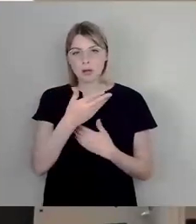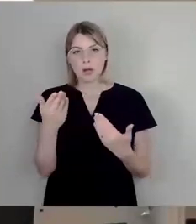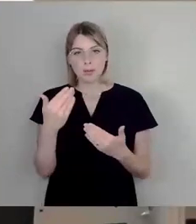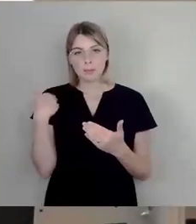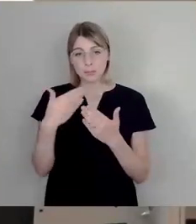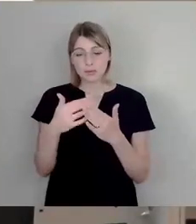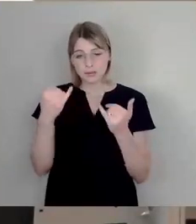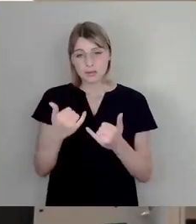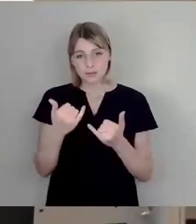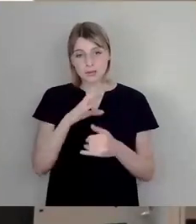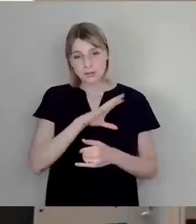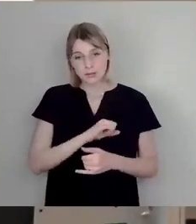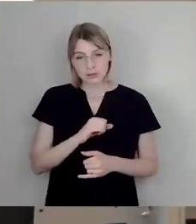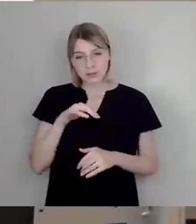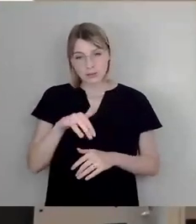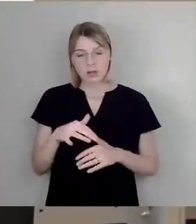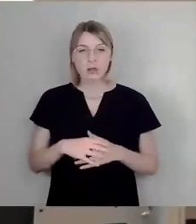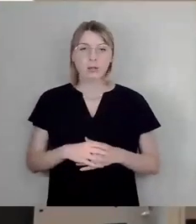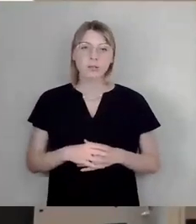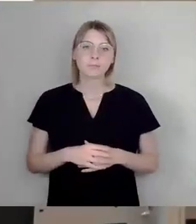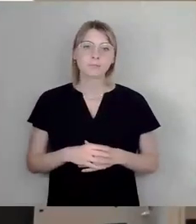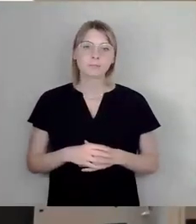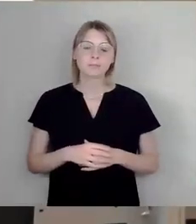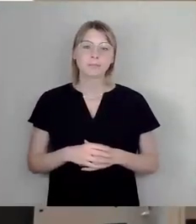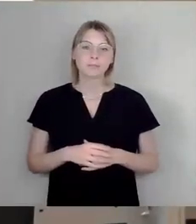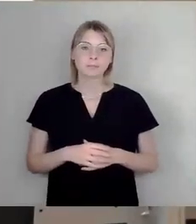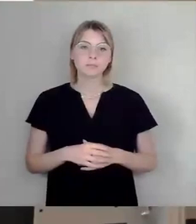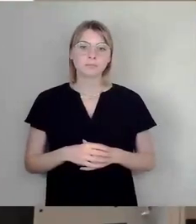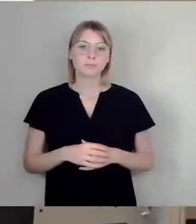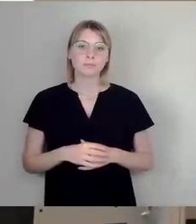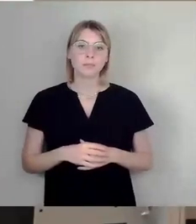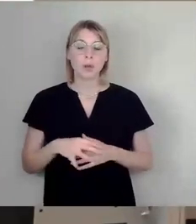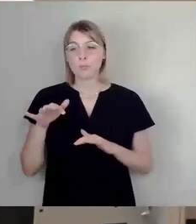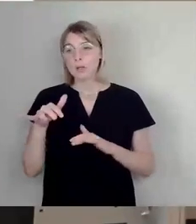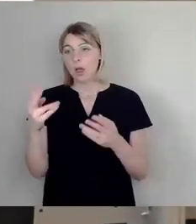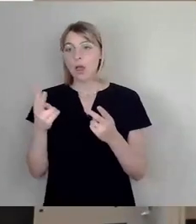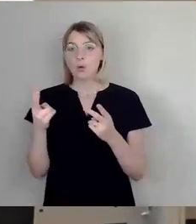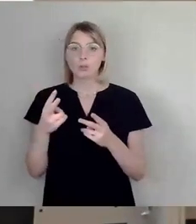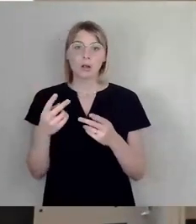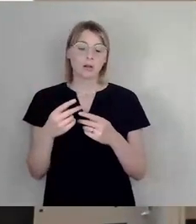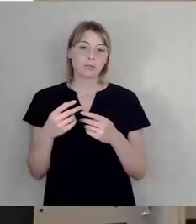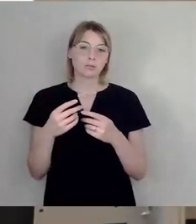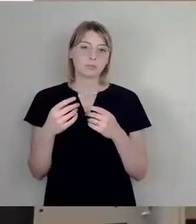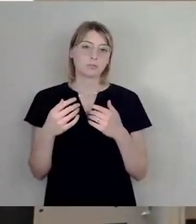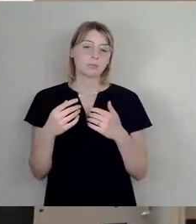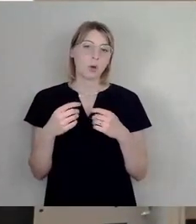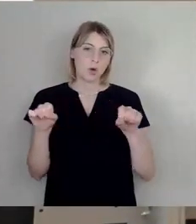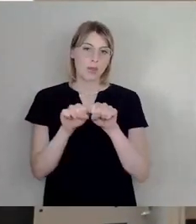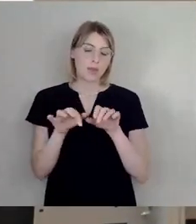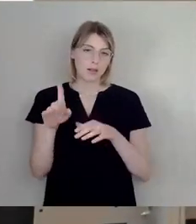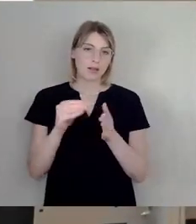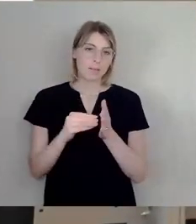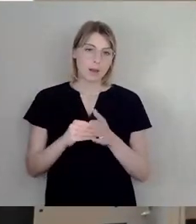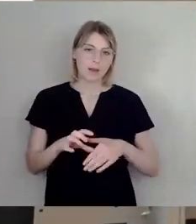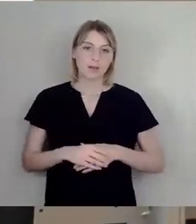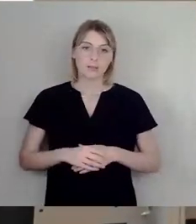ausgeharrt haben, ob live hier im Saal oder im Stream. Ja, das, was wir jetzt präsentiert